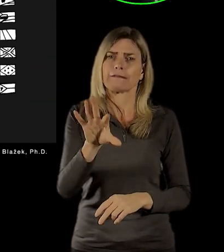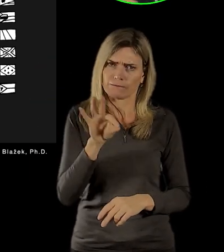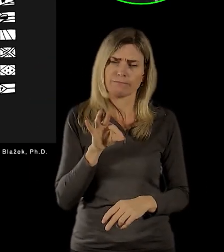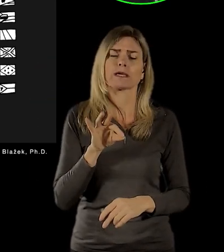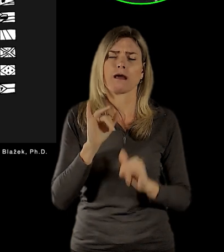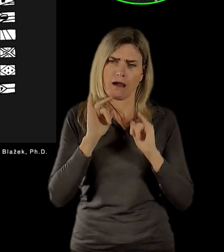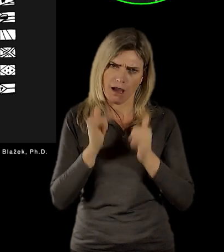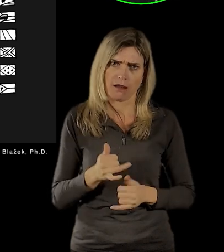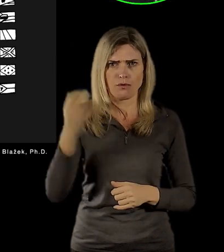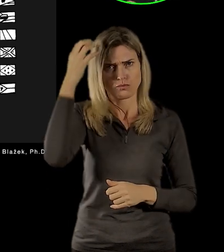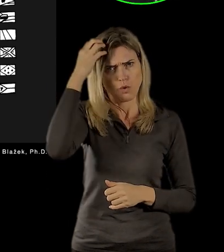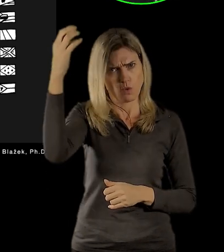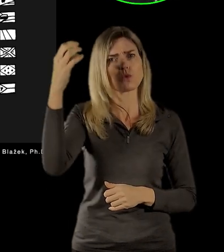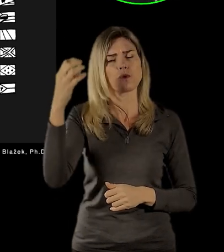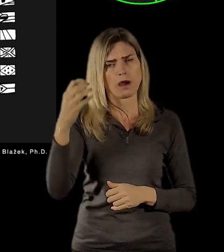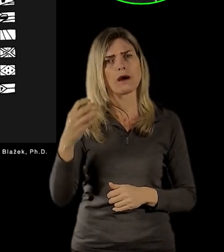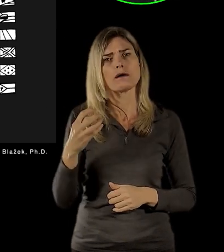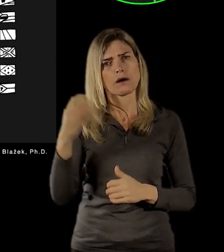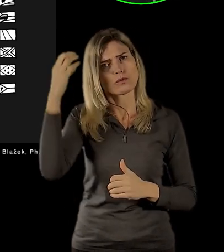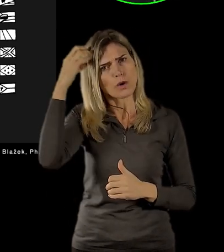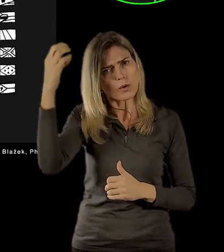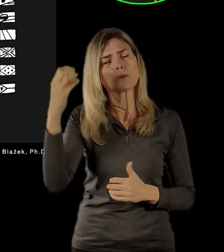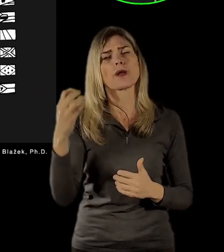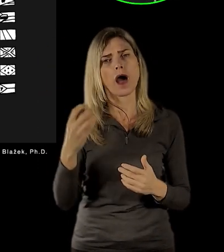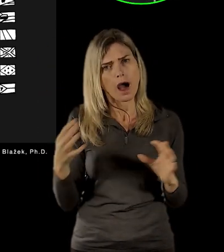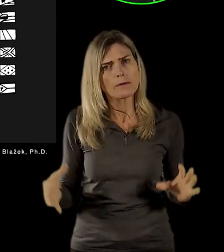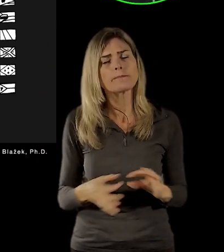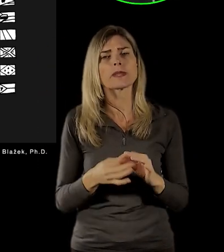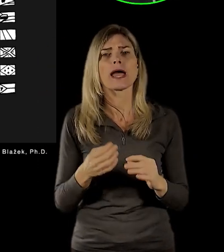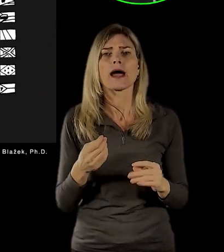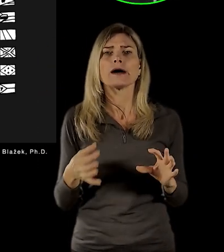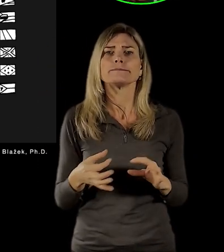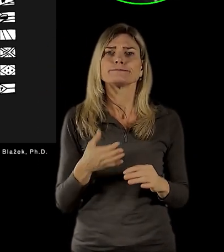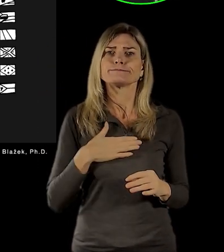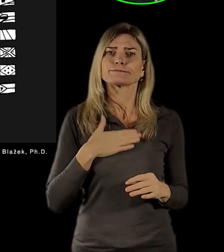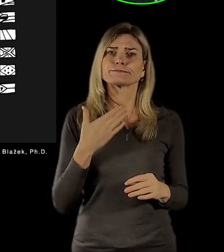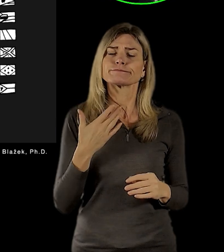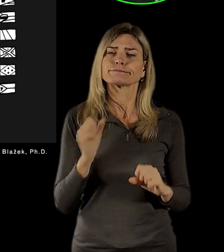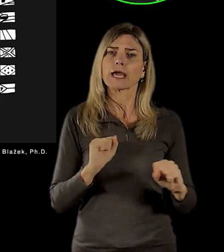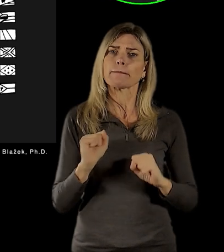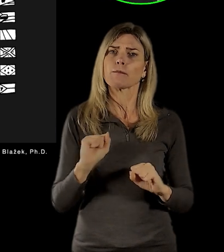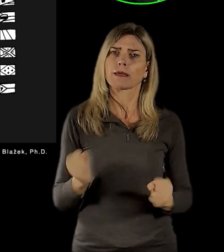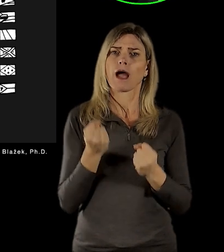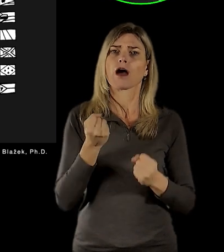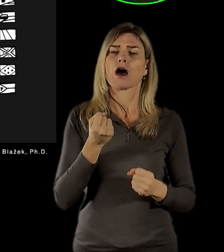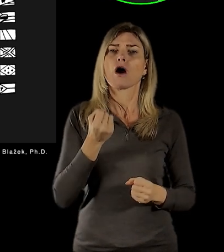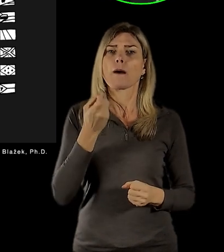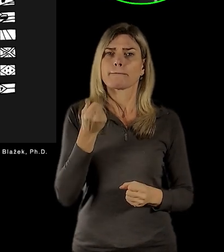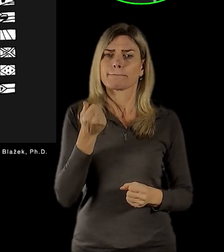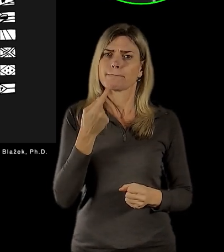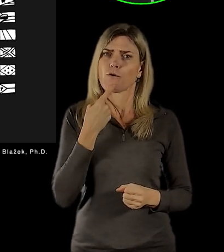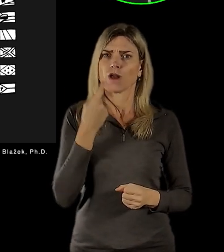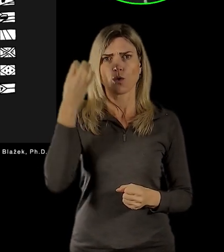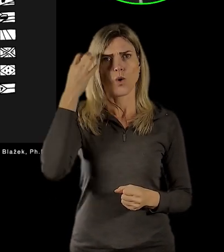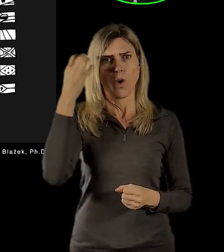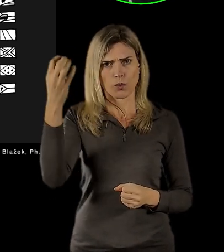nebo jako název pro republikánskou měnu, i když někteří navrhovali, aby lidé platili